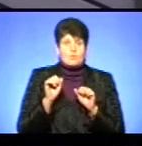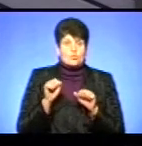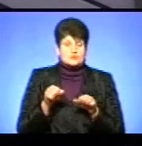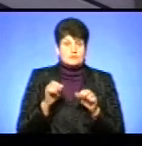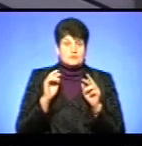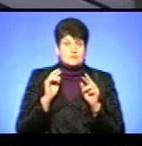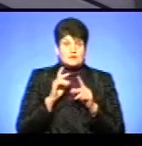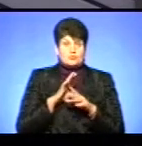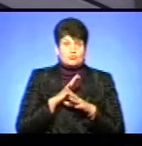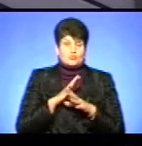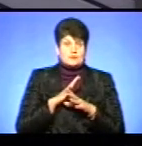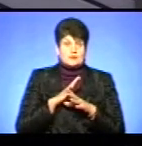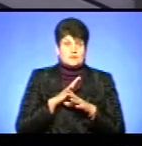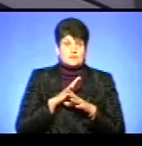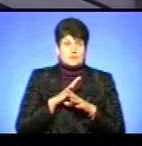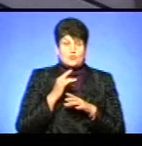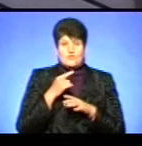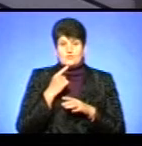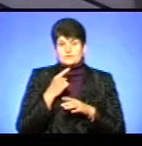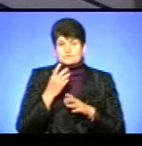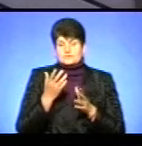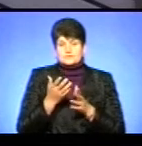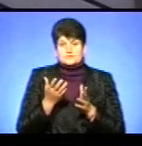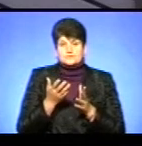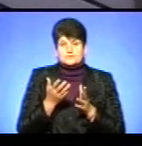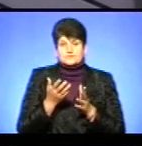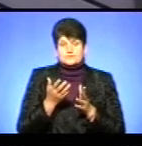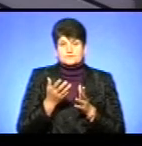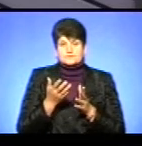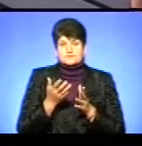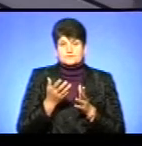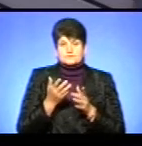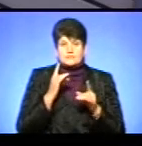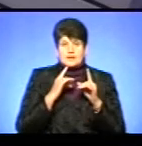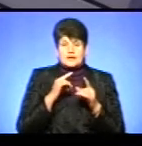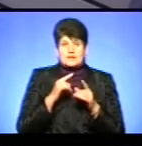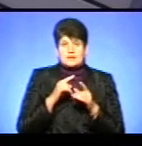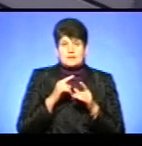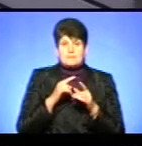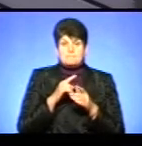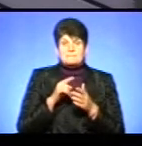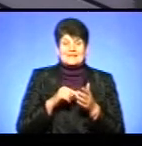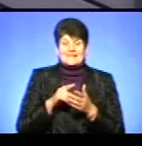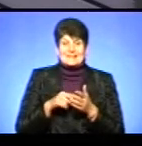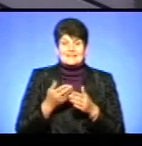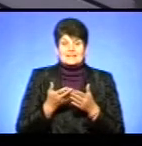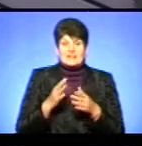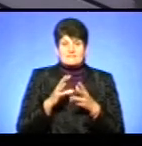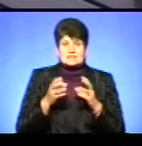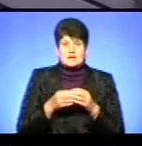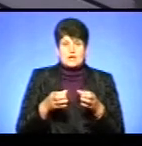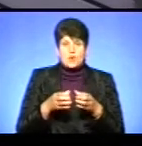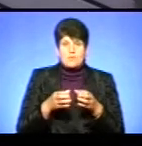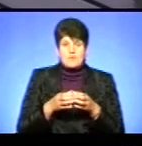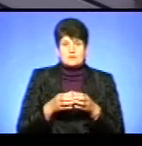доцільно би було розкривати якісь нарадні питання, де взагалі команда